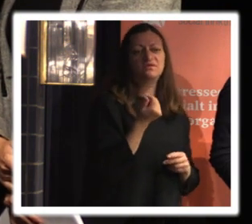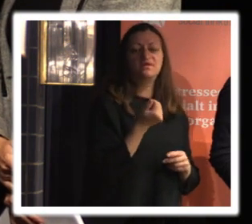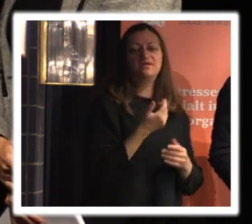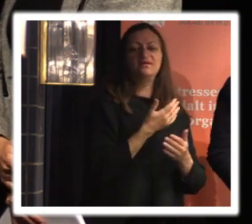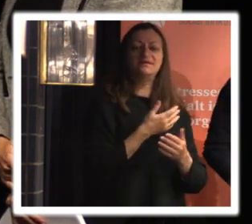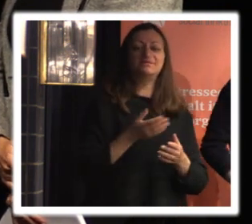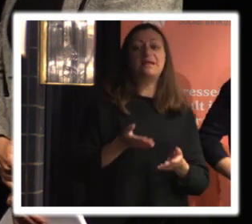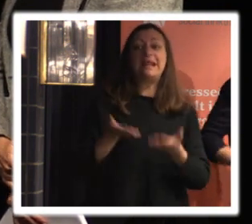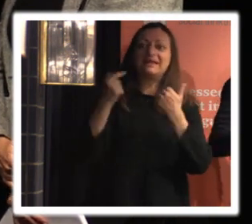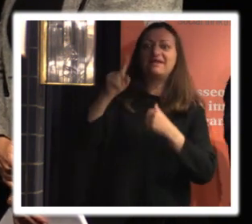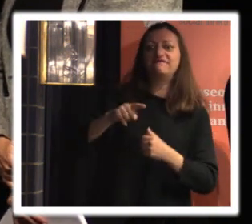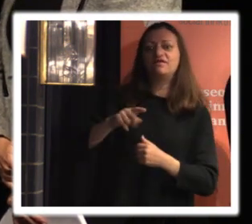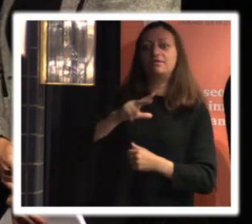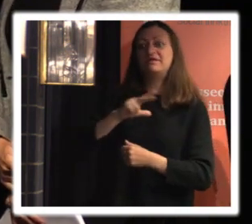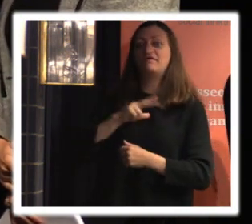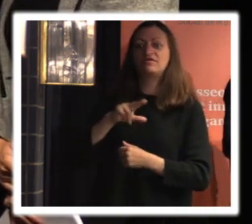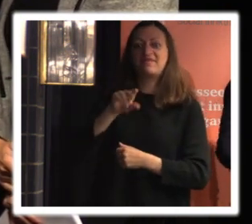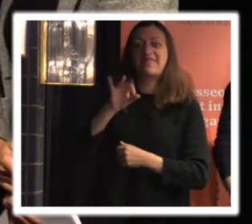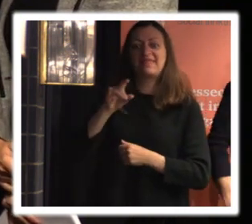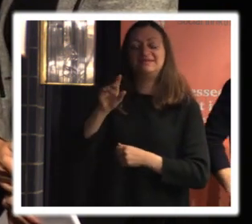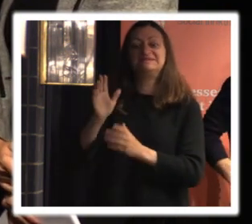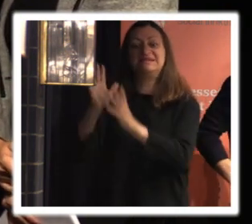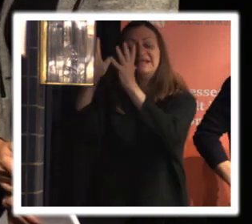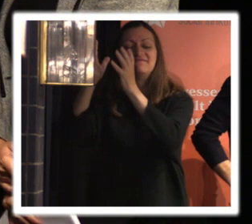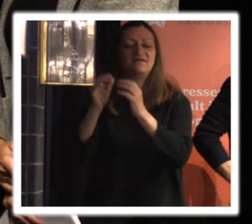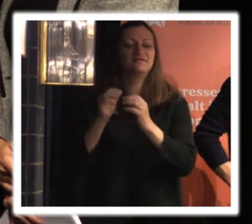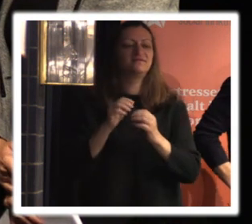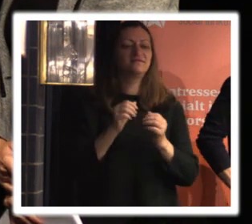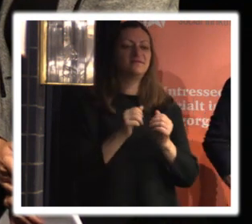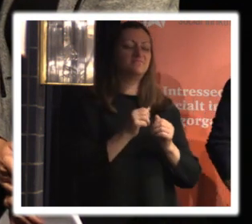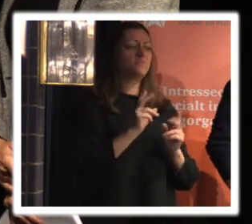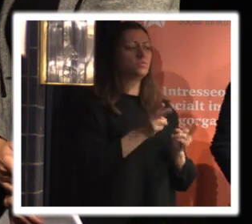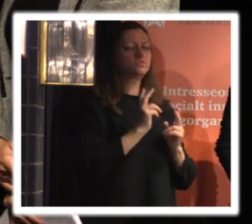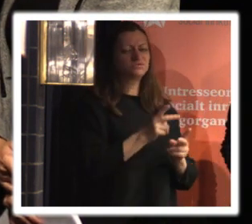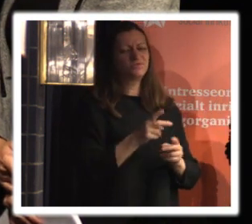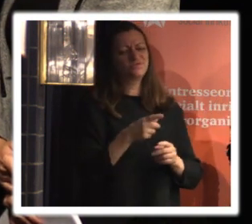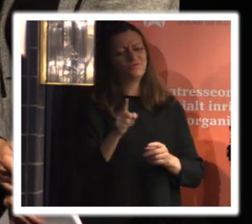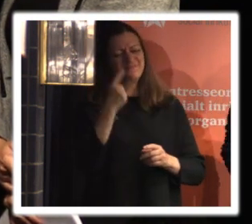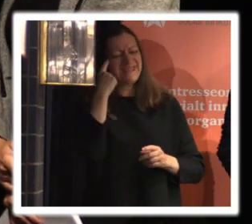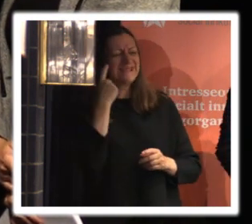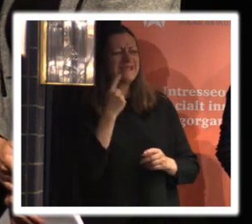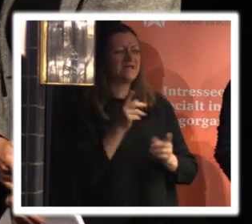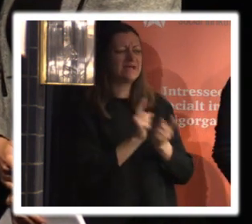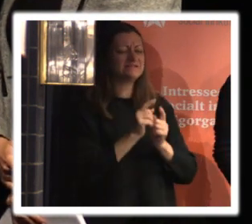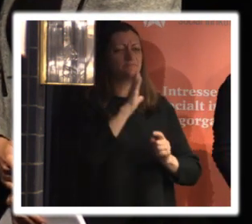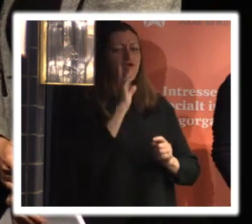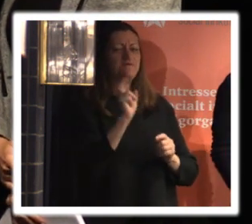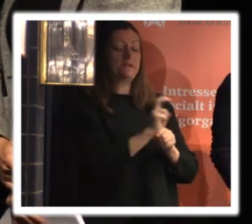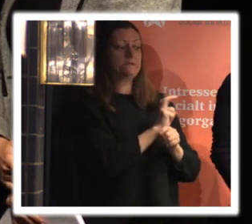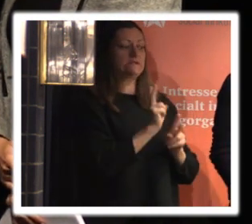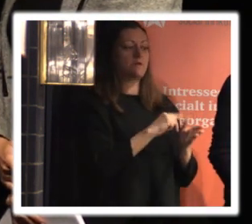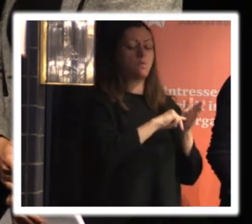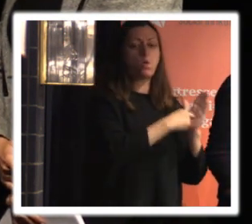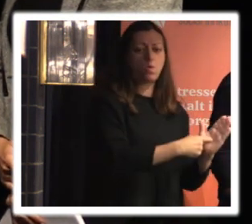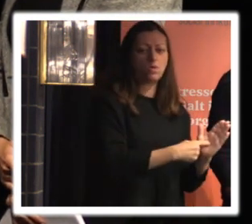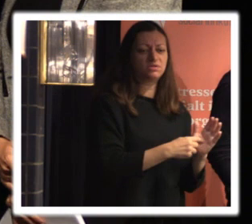alltså både vad gäller liksom tröskeln för för hur hårt man ska liksom granska men också hjälpa till mycket med jag